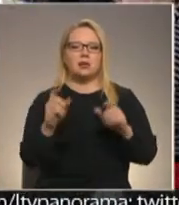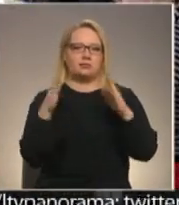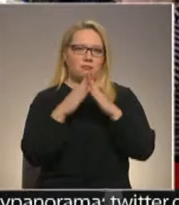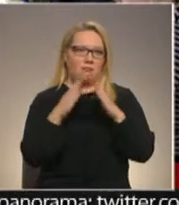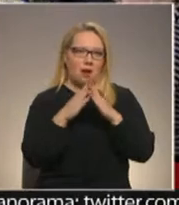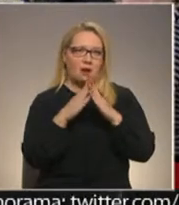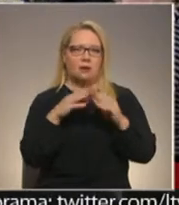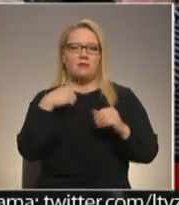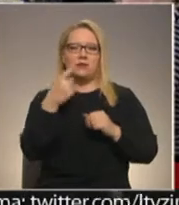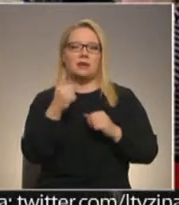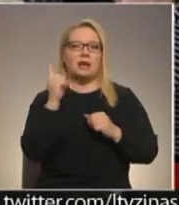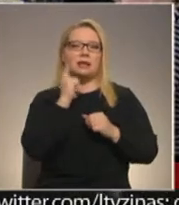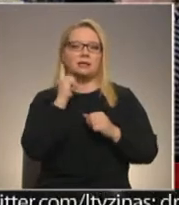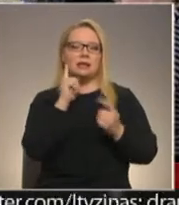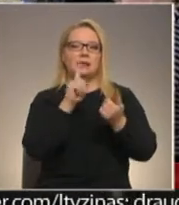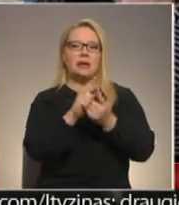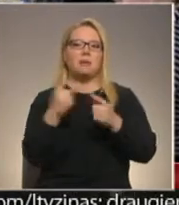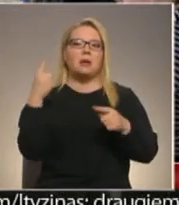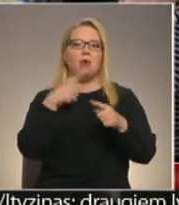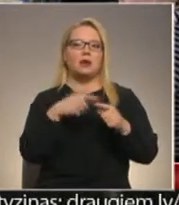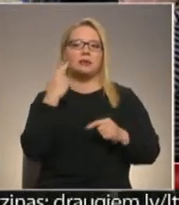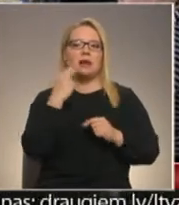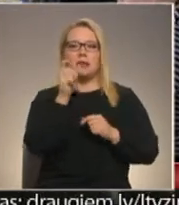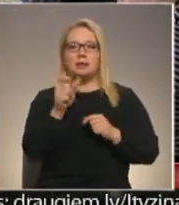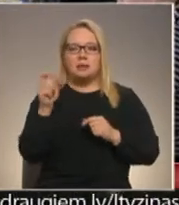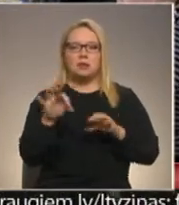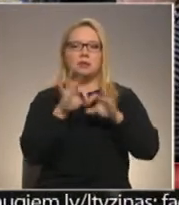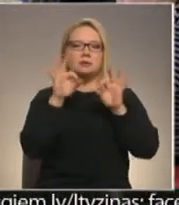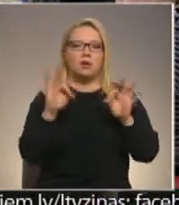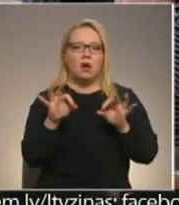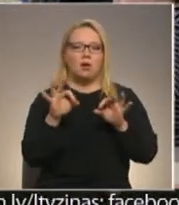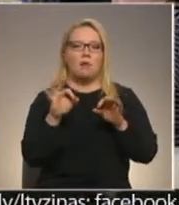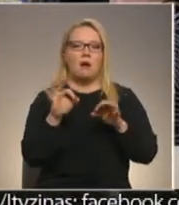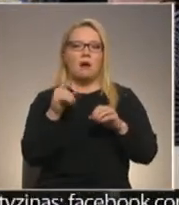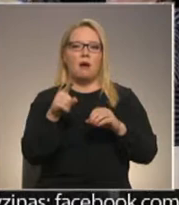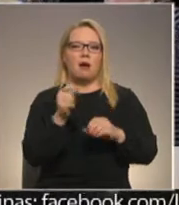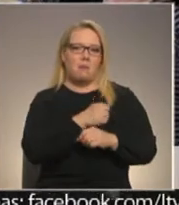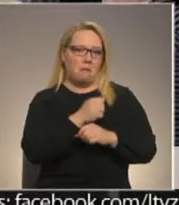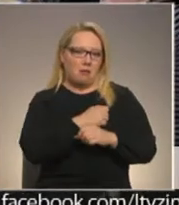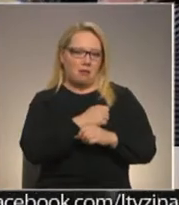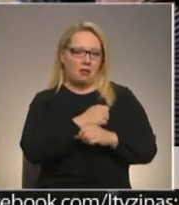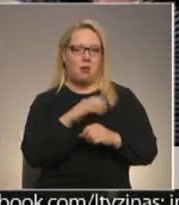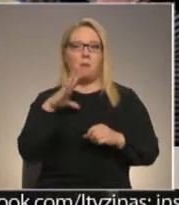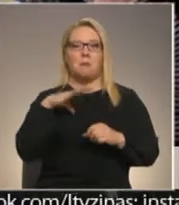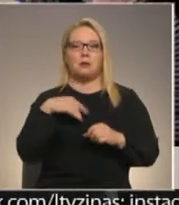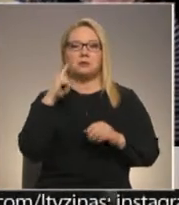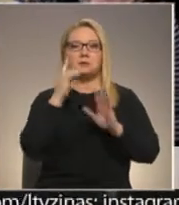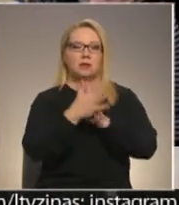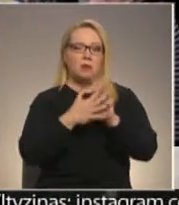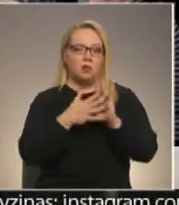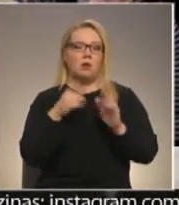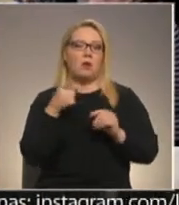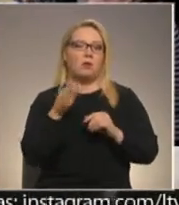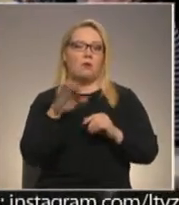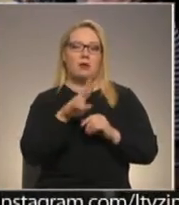Kad dzirdīgie satiekas pirmo reizi ar nedzirdīgajiem, viņi no sākuma ir tādi, tā ka bailīgi. Un tad viņi saprot, ka